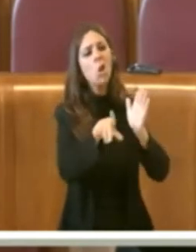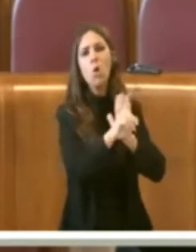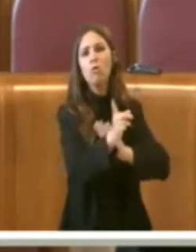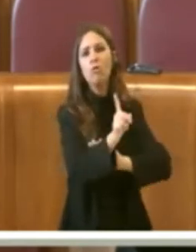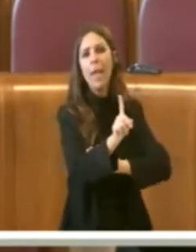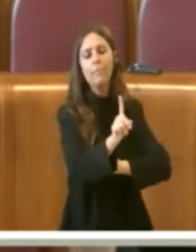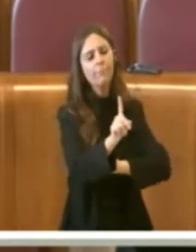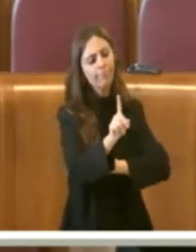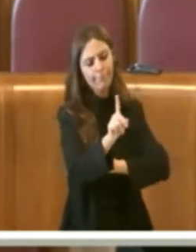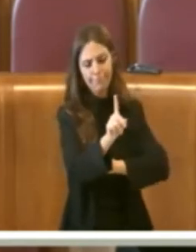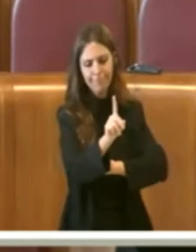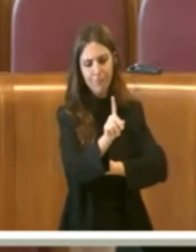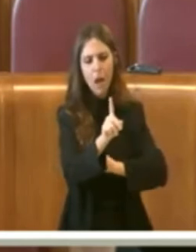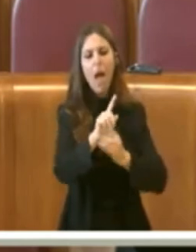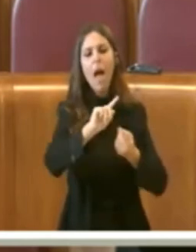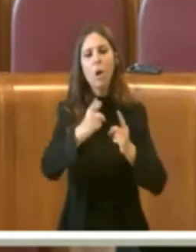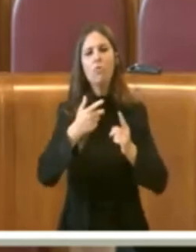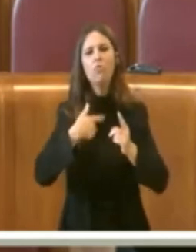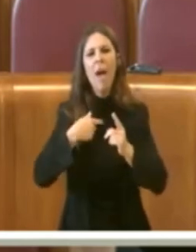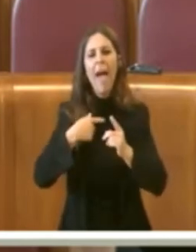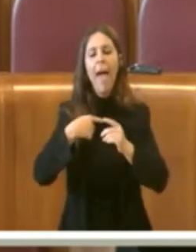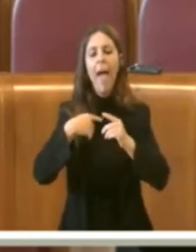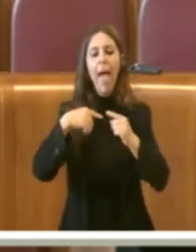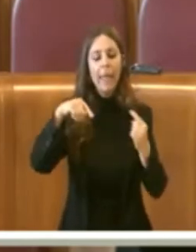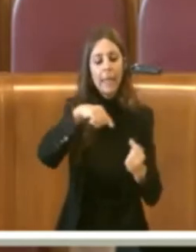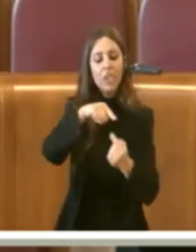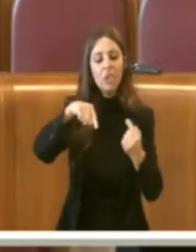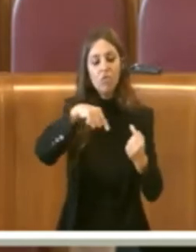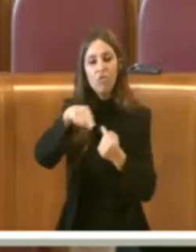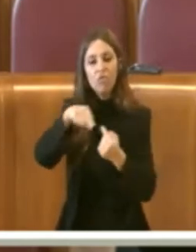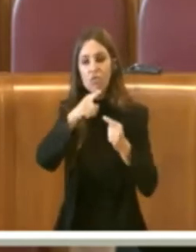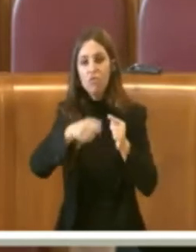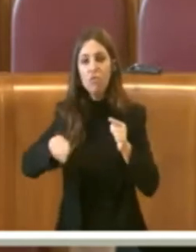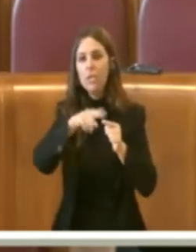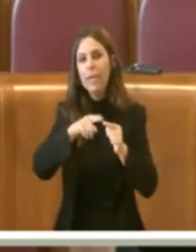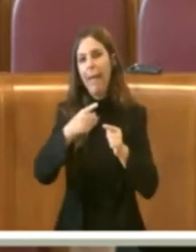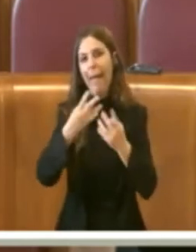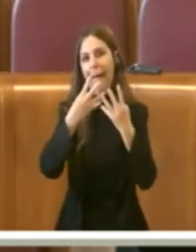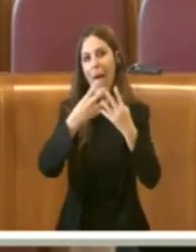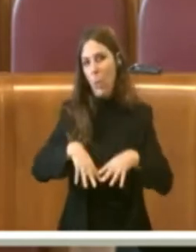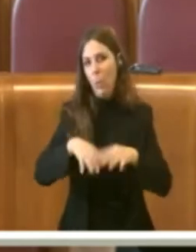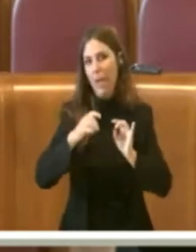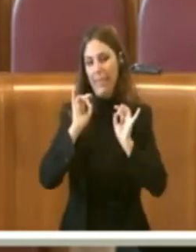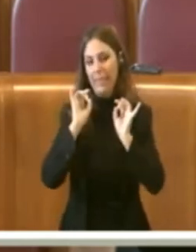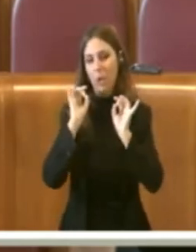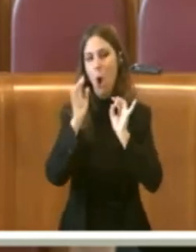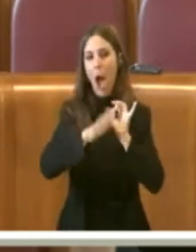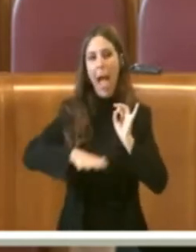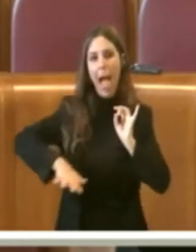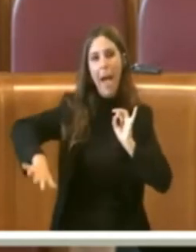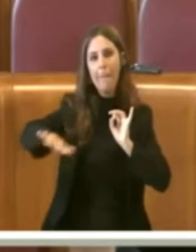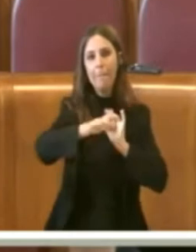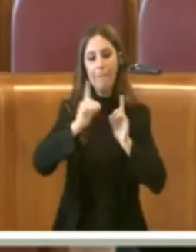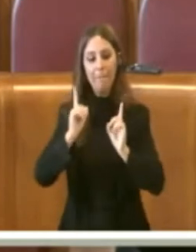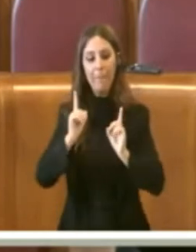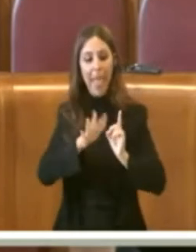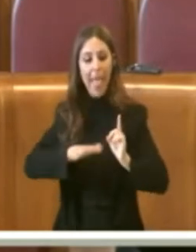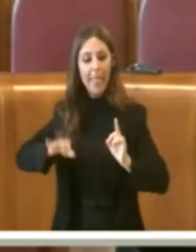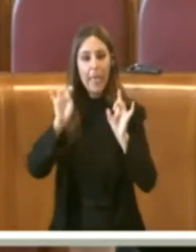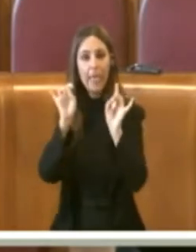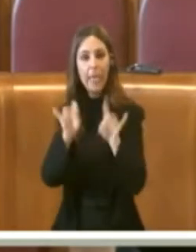anche perché il riciclo porta comunque ad un inquinamento ambientale, anche riciclare